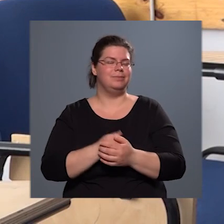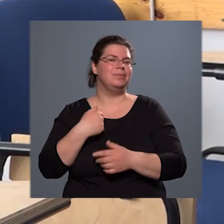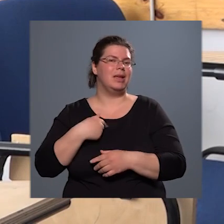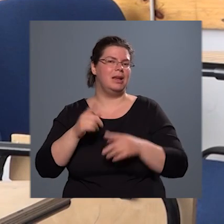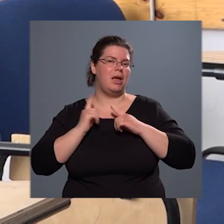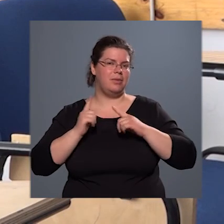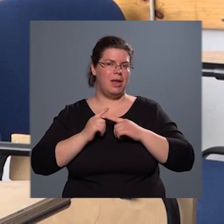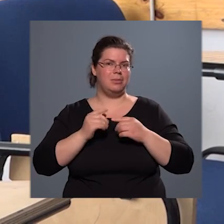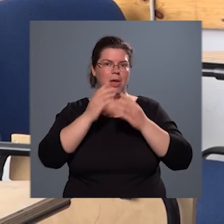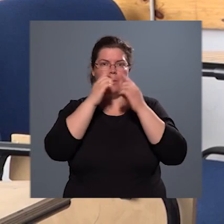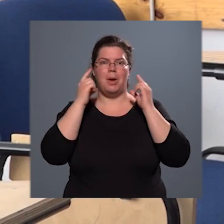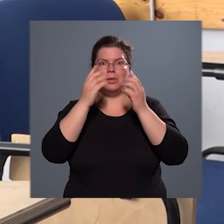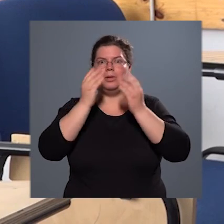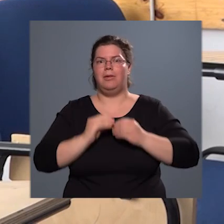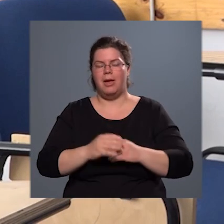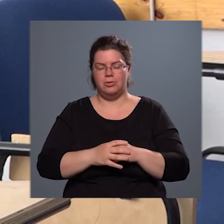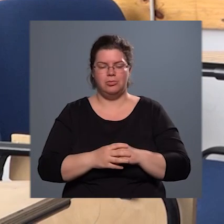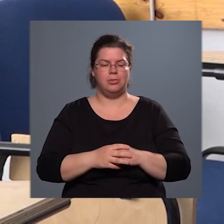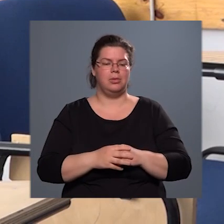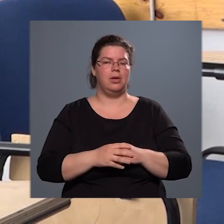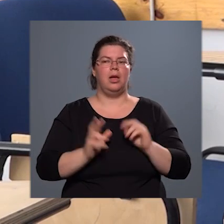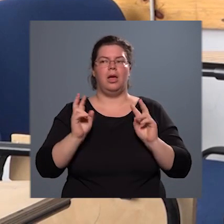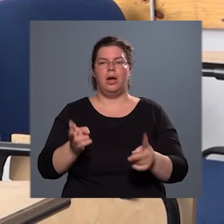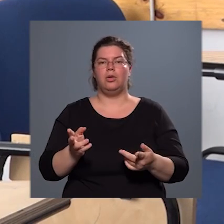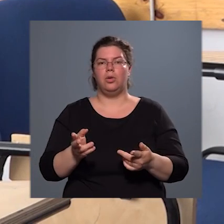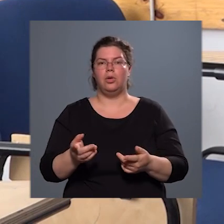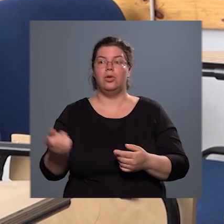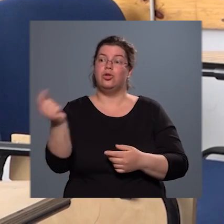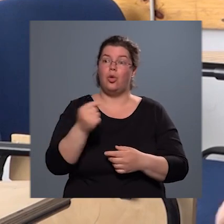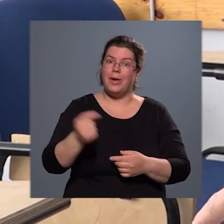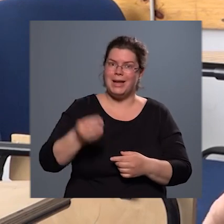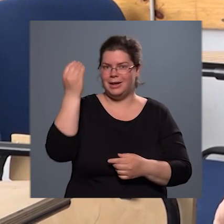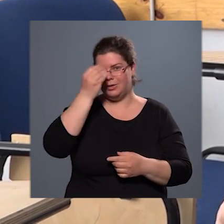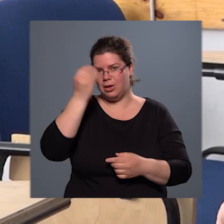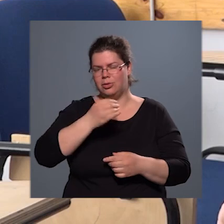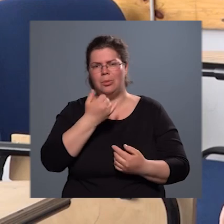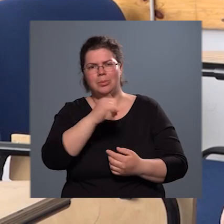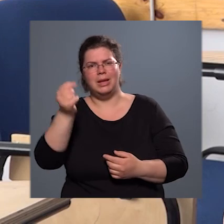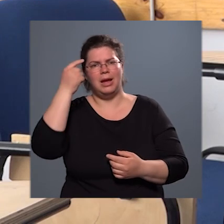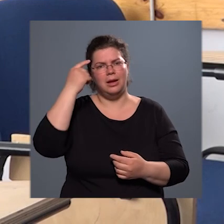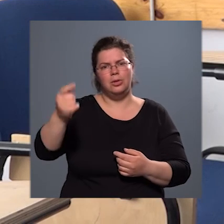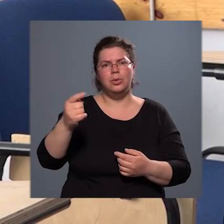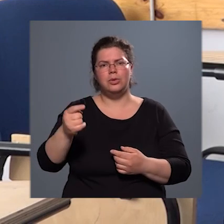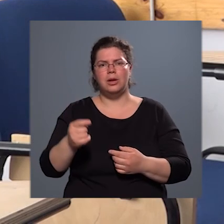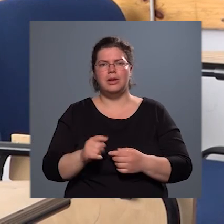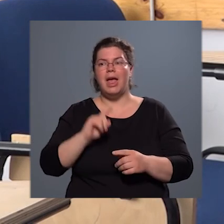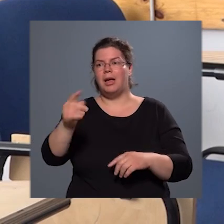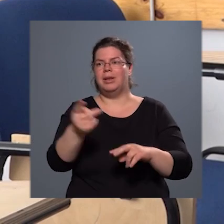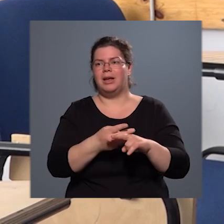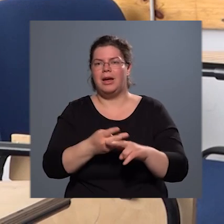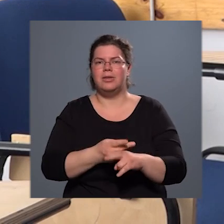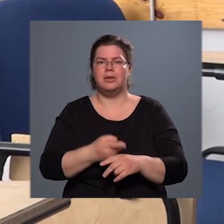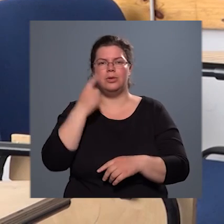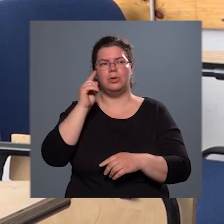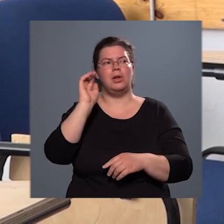a maszkot le kelljen venni, akkor jöjjenek a tanulók, mindenki tudjon elmenni kávézni egyet, el tudjon menni